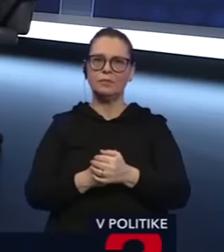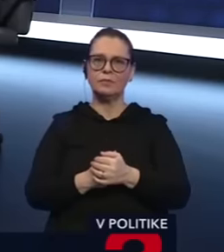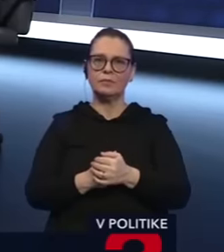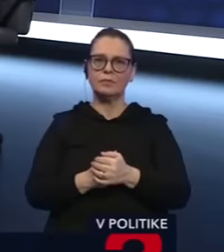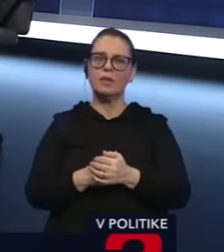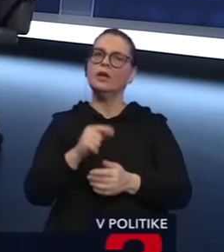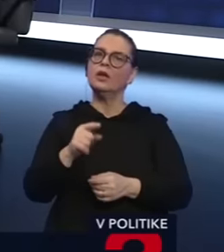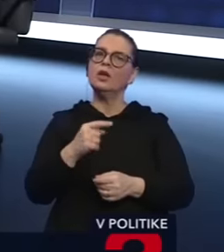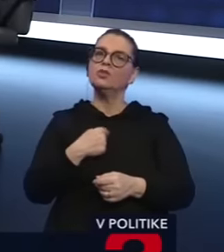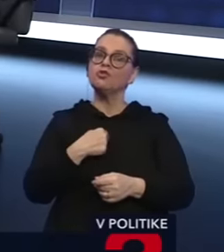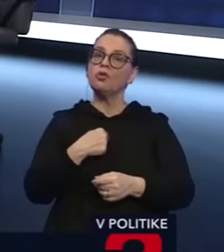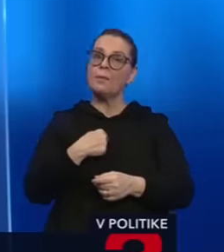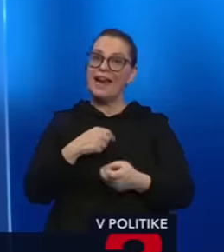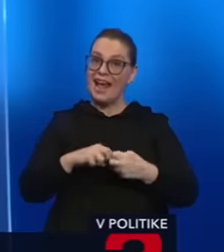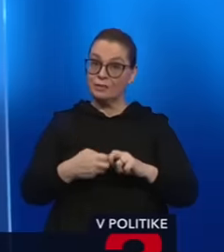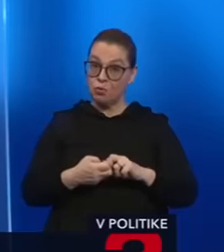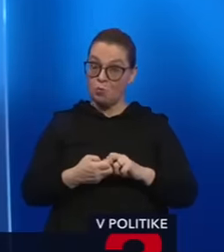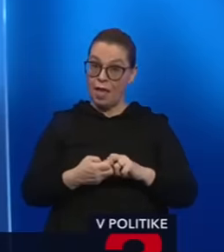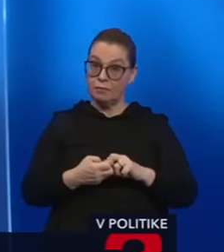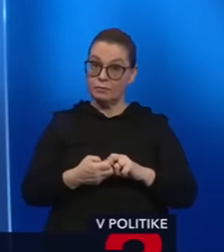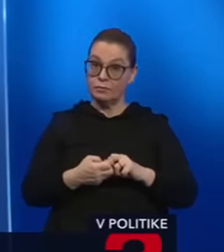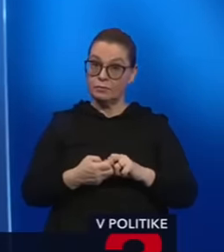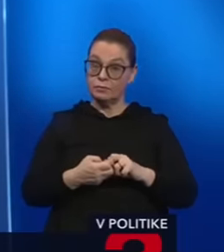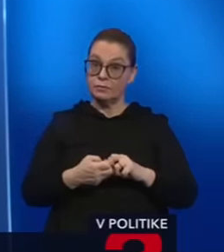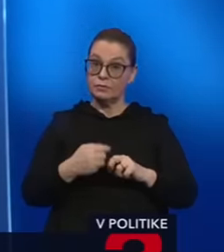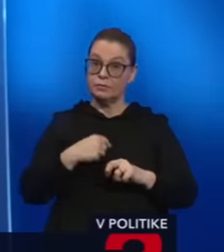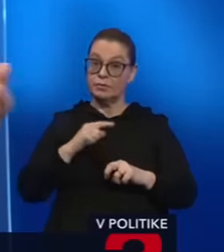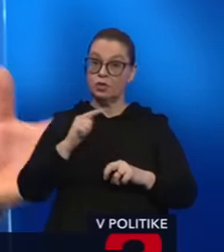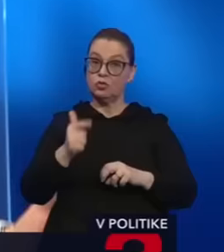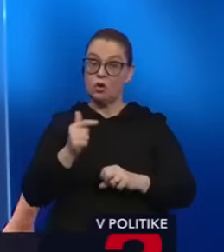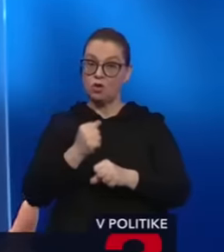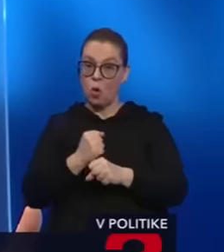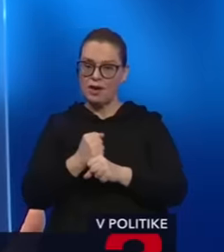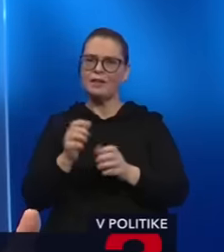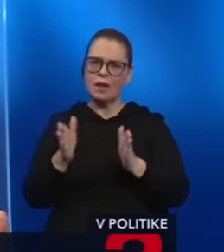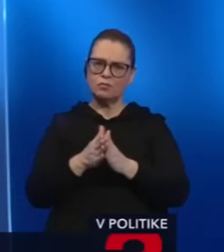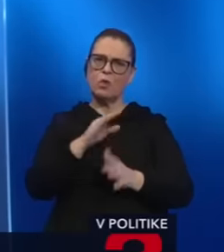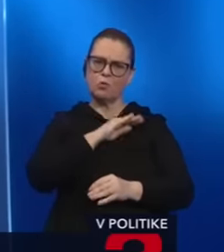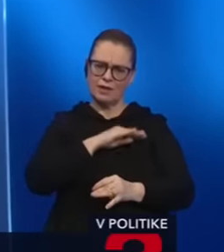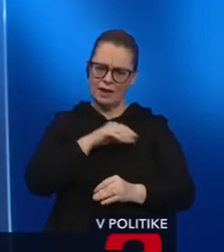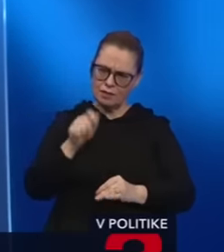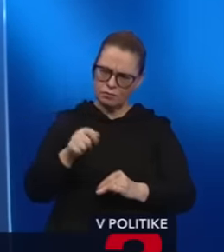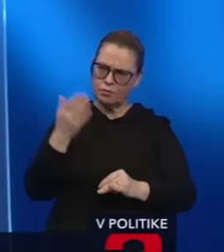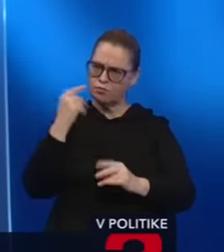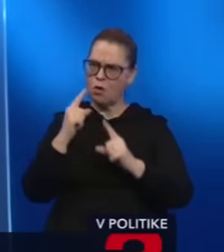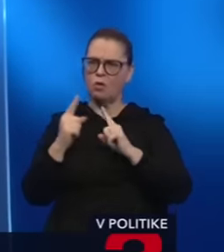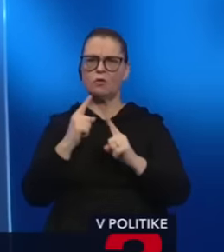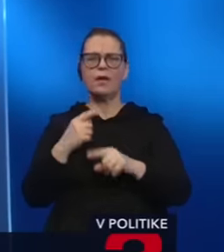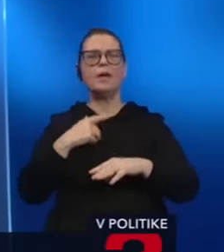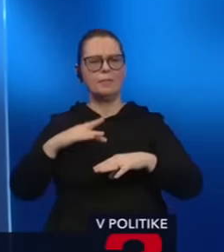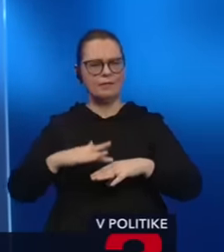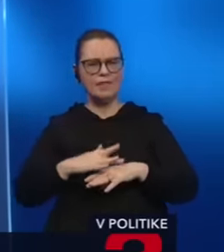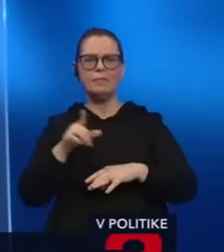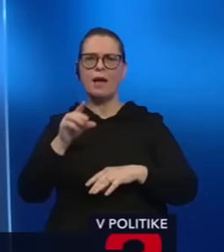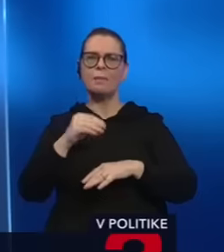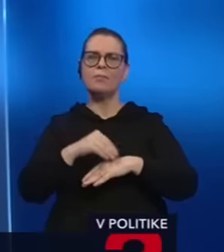podstaty pre nás problém. My prídeme v druhom konaní, snažíme sa však s generálnym prokurátorom bolerokovanie, vznímame tieto